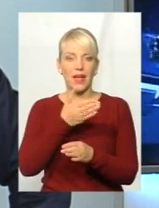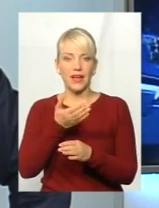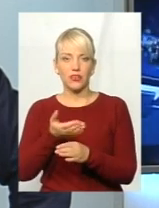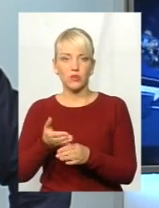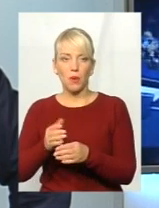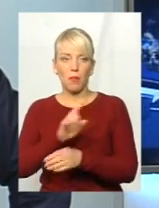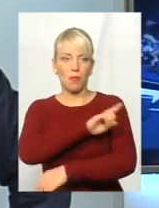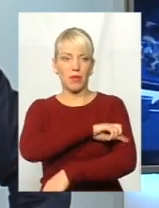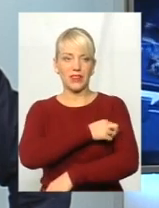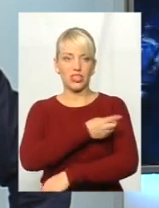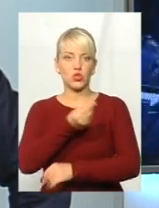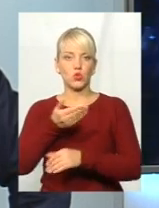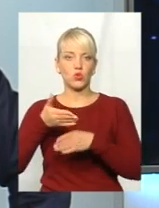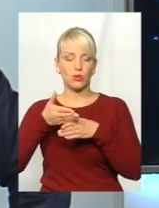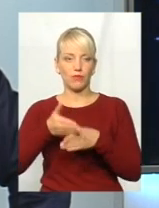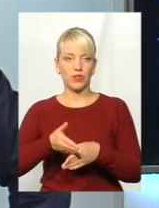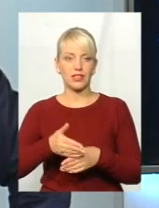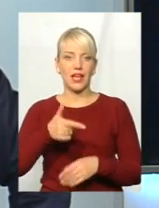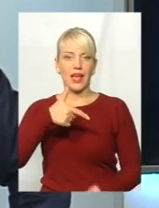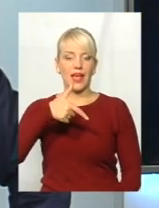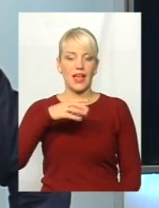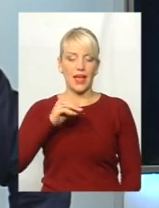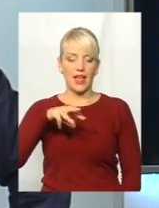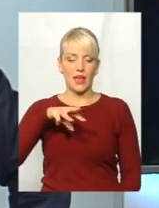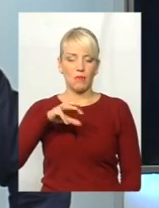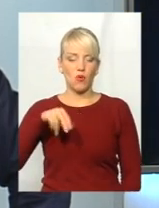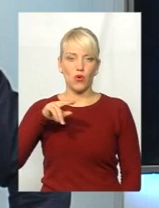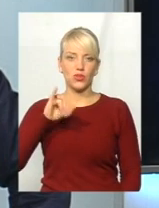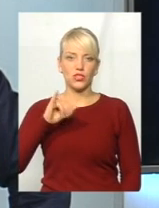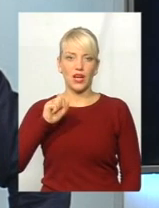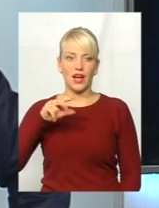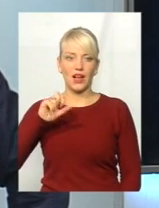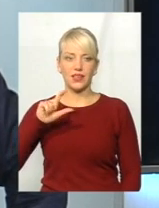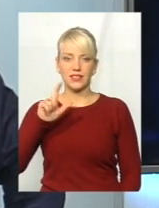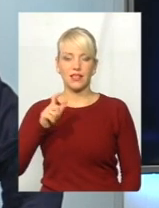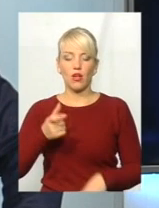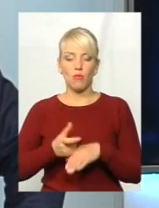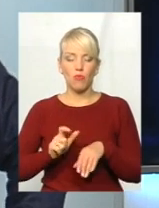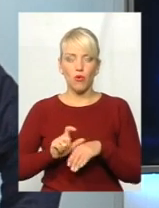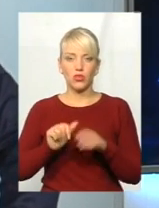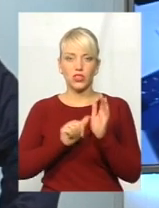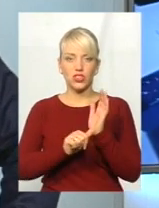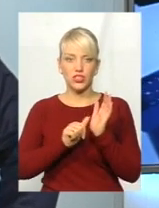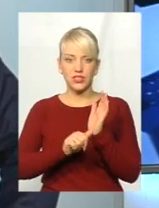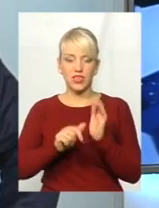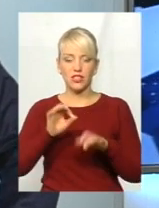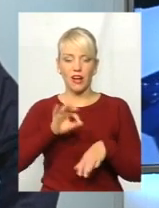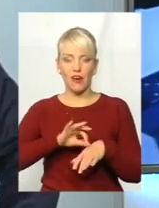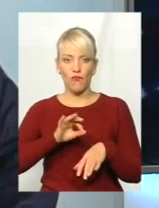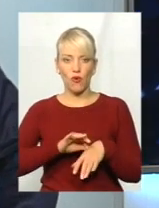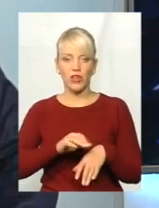медичну субвенцію щодо гемодіалізу. Понад 60 хворих із обласного центру